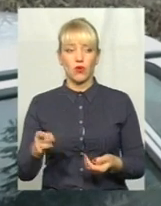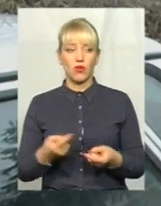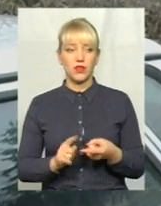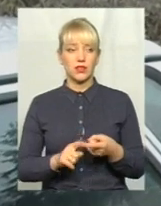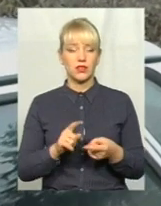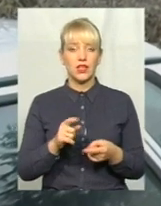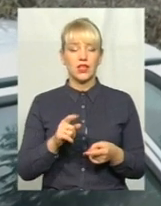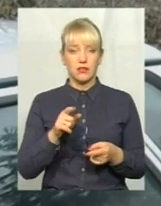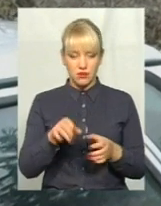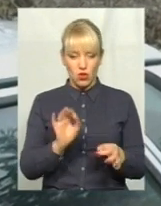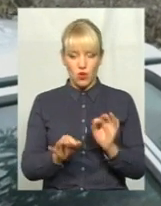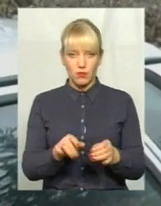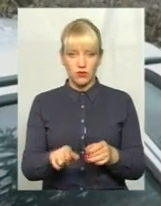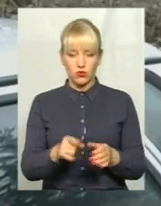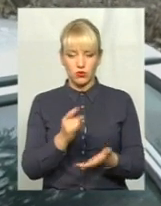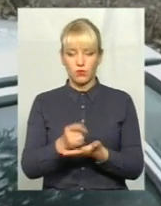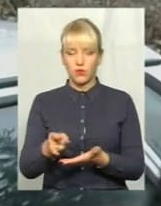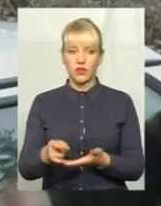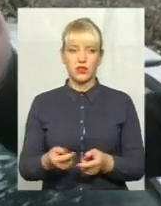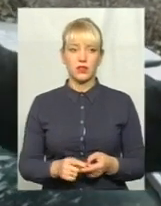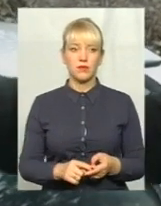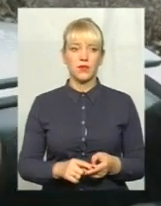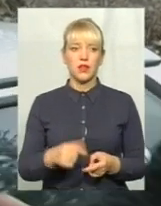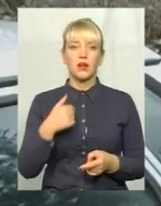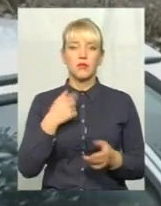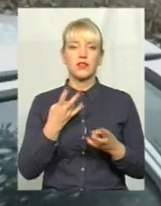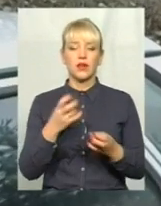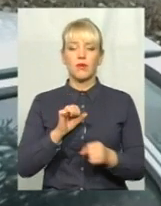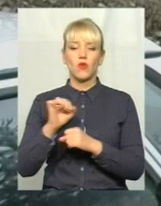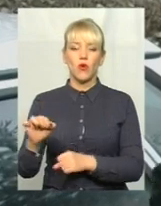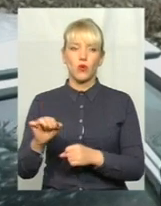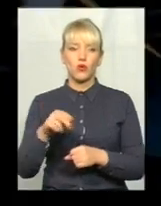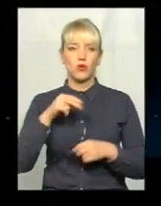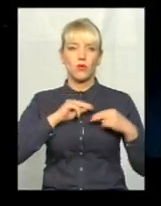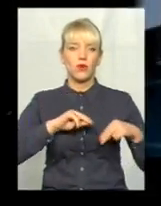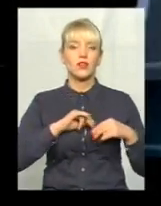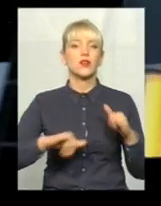провокаційне питання? Це нормально, не нормально? ви тут припаркували? Мені треба в охорону праці, де я маю припаркуватися.